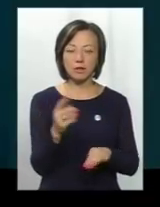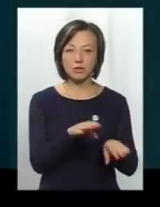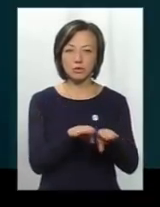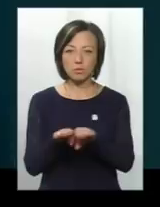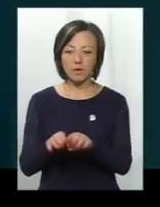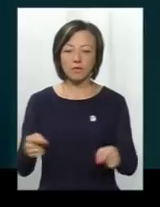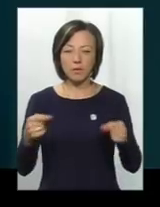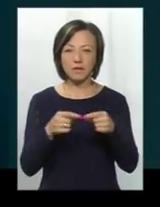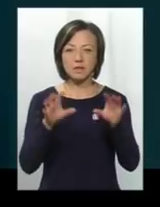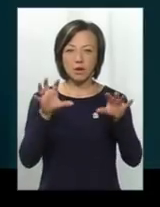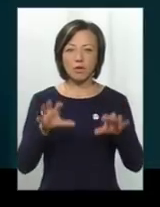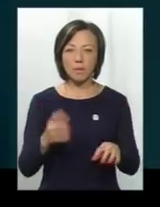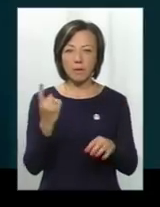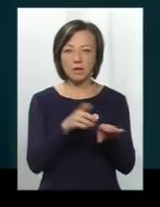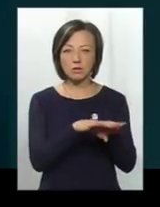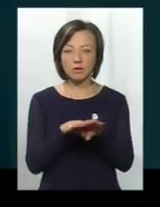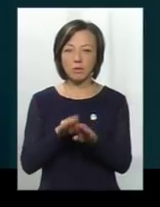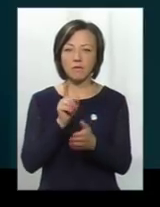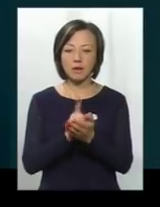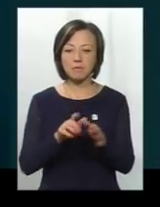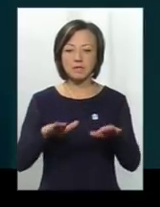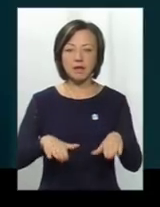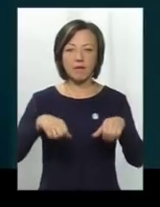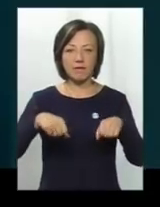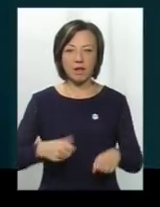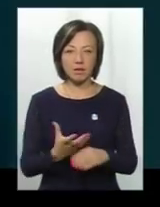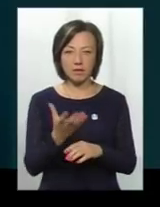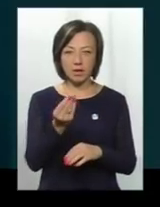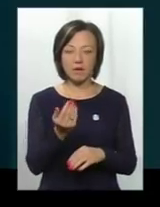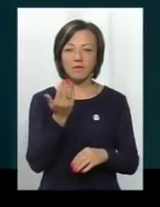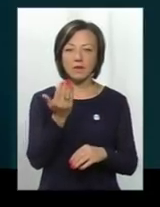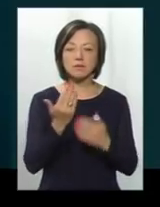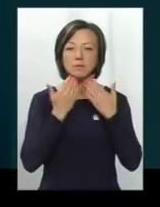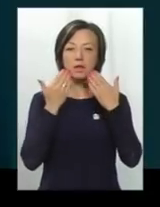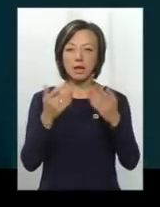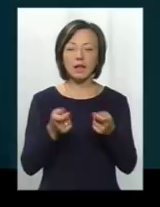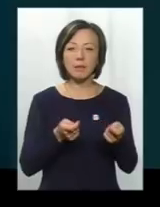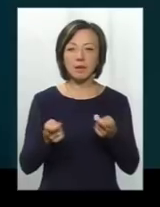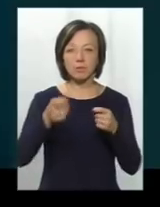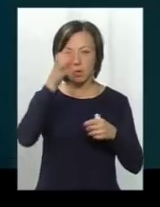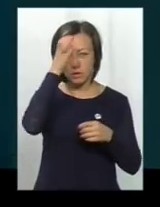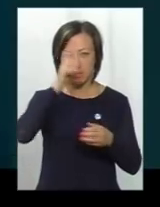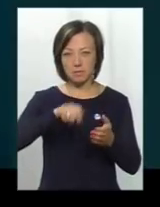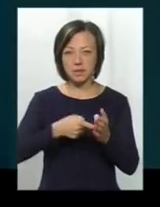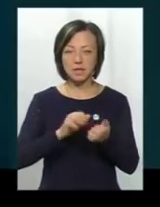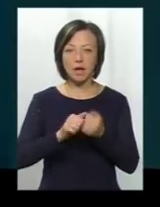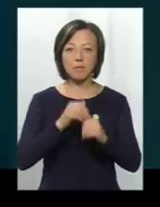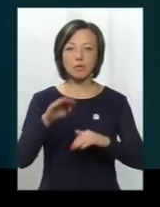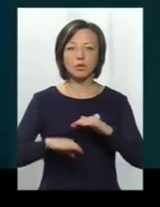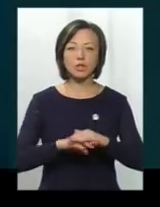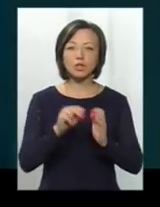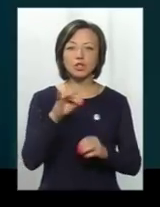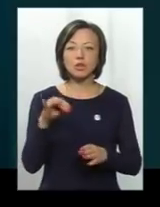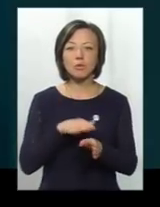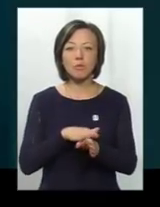перший ступень повинен фінансувати на органах місцевого саморезування. Ви спитаєте Департамент освіти в містах Каменця-Подільського, чи